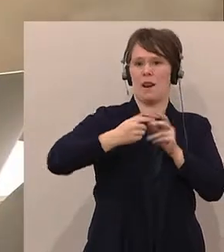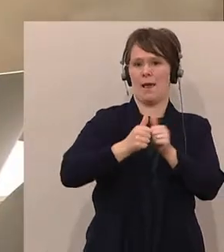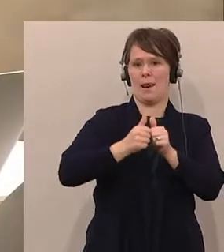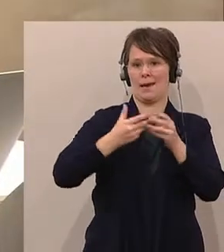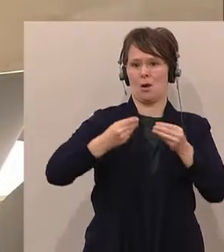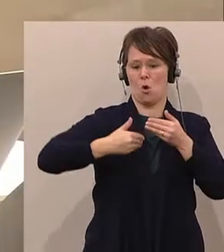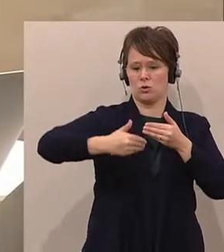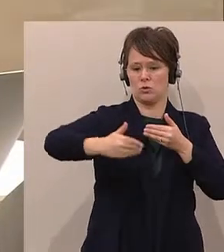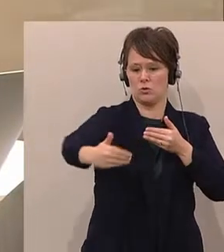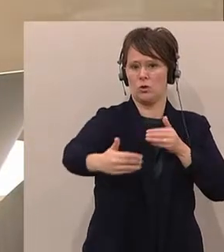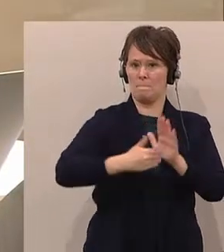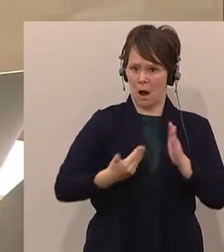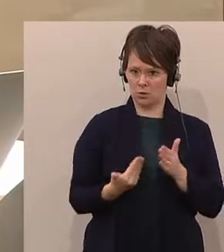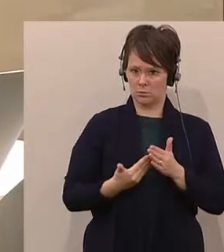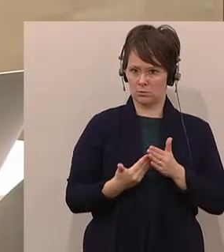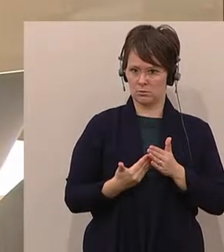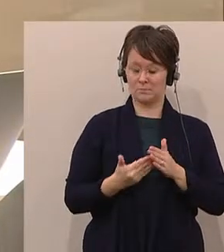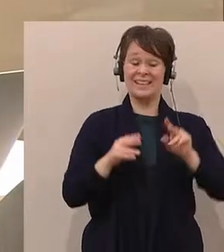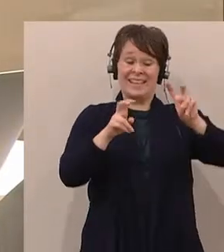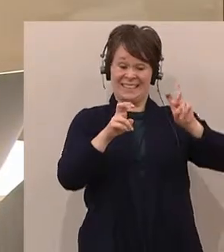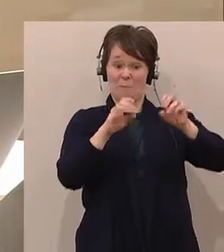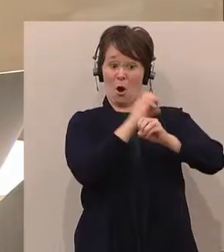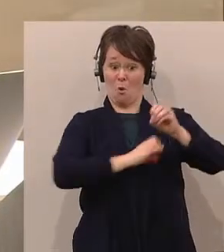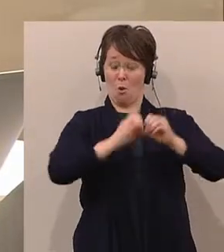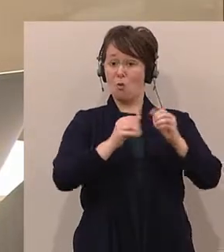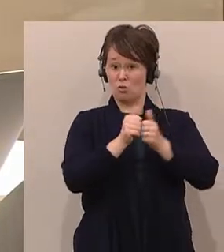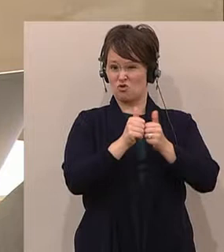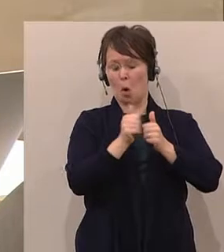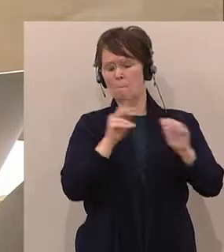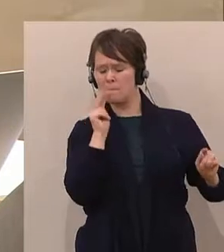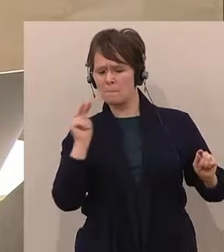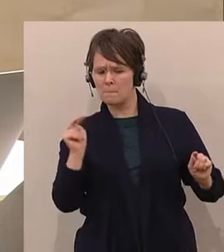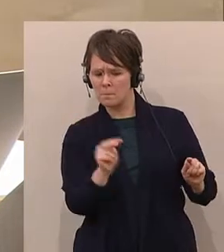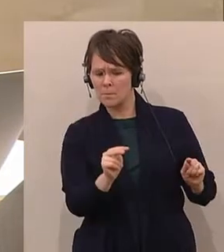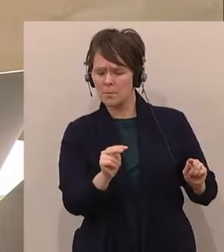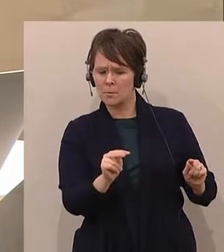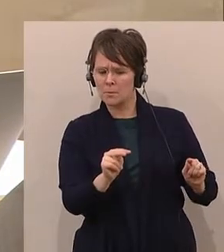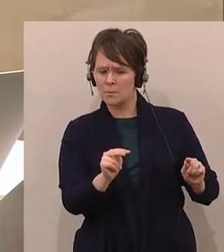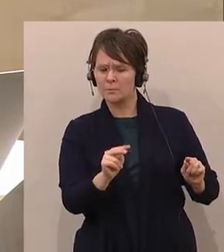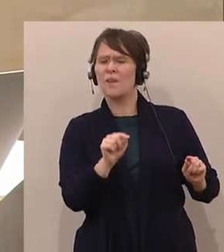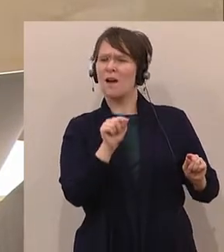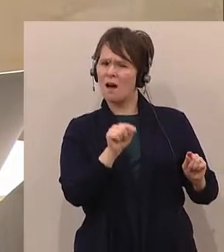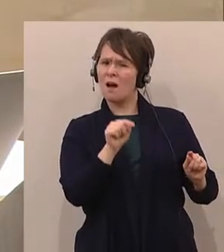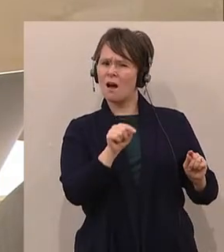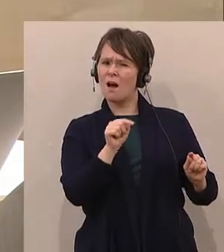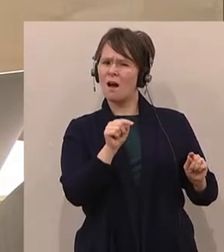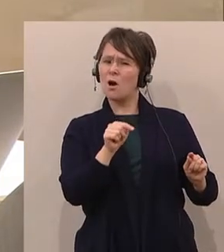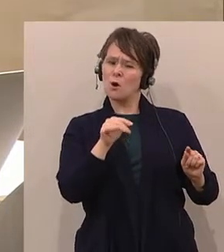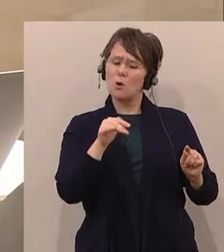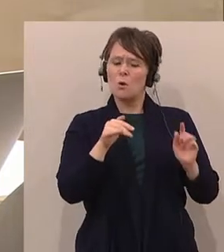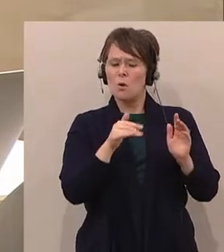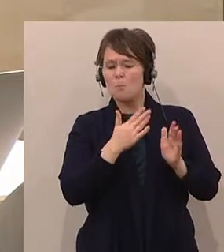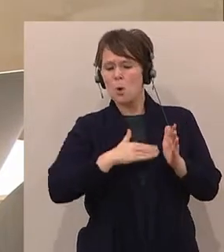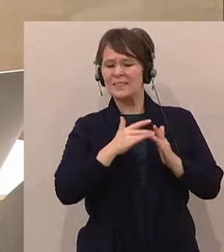die gesamte Ökostromgeschichte dahingehend betrachten, dass wir möglichst viel Sonnenenergie haben wollen,